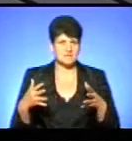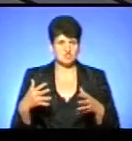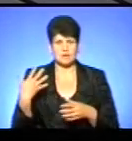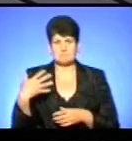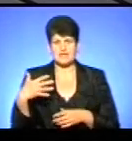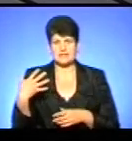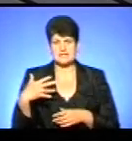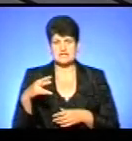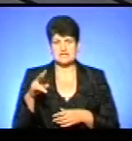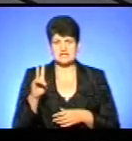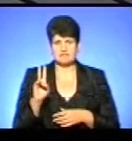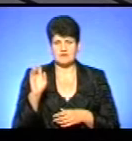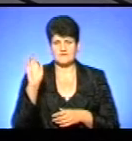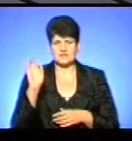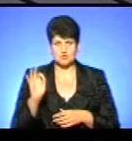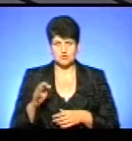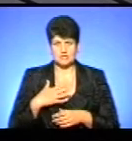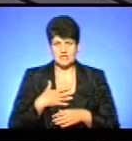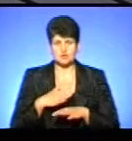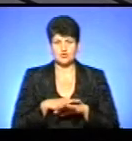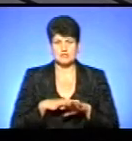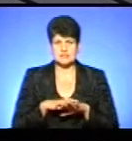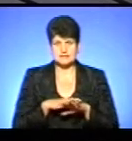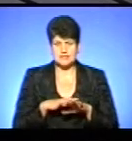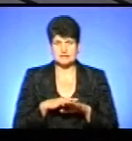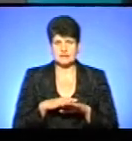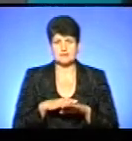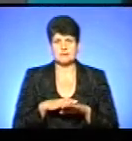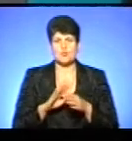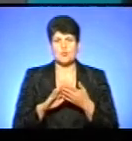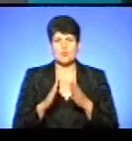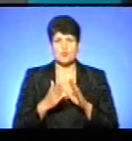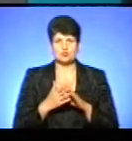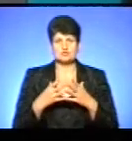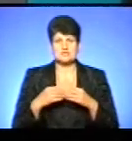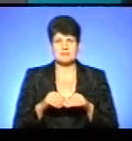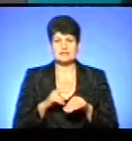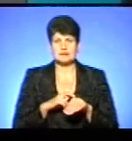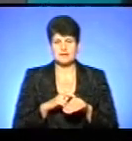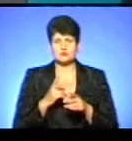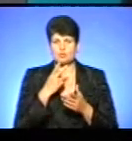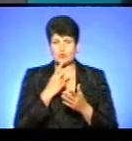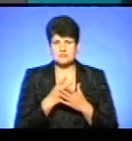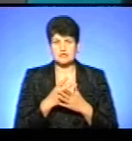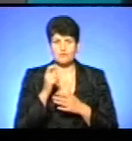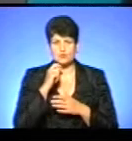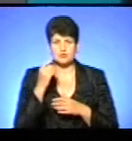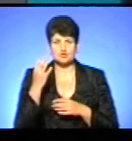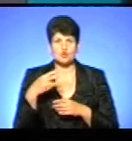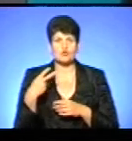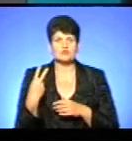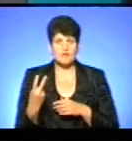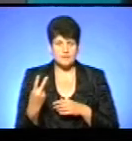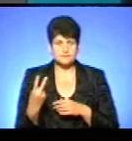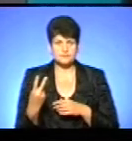% нашого населення укладали в угоду з сімейним лікарями, якщо показник по Україні 42, то